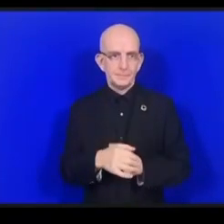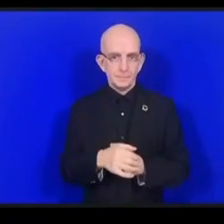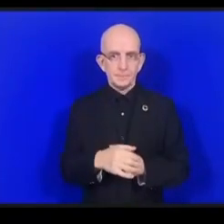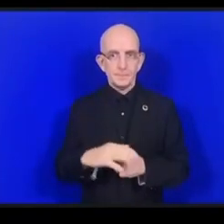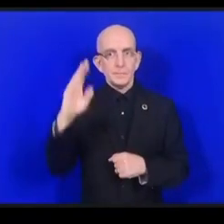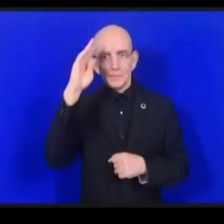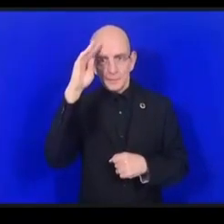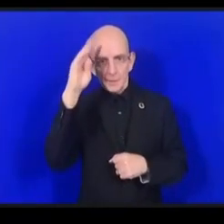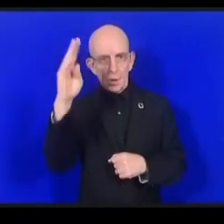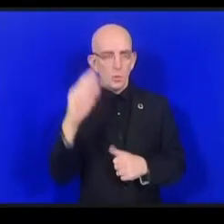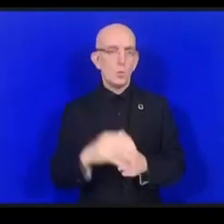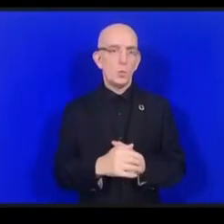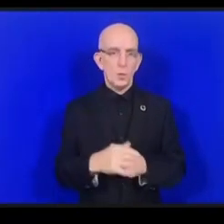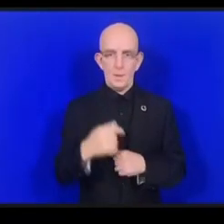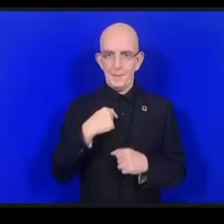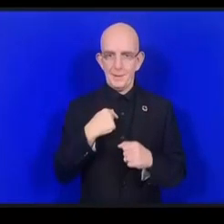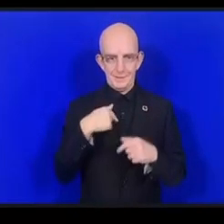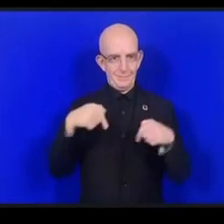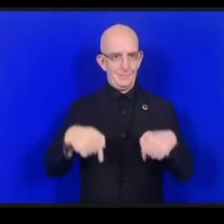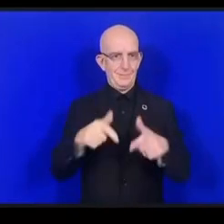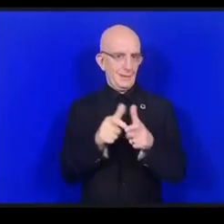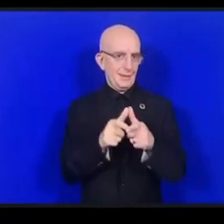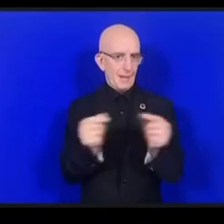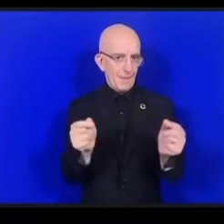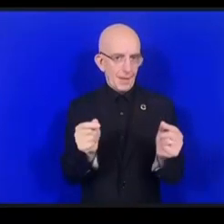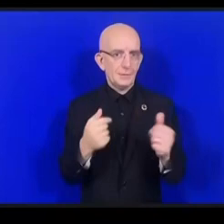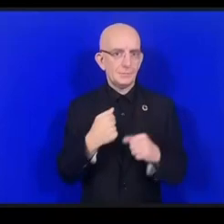أنا شخصيا